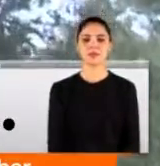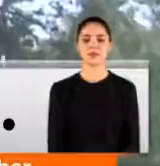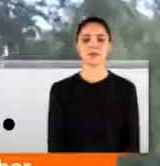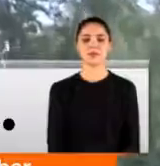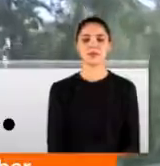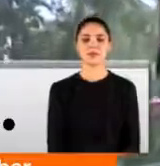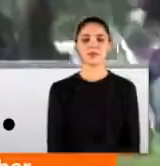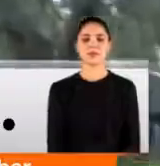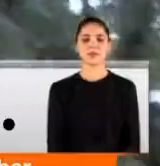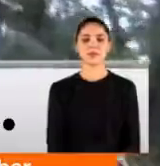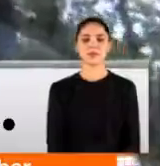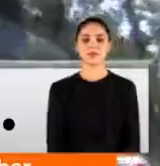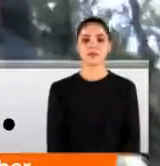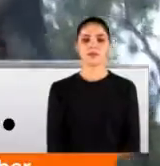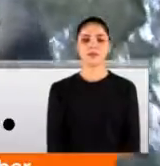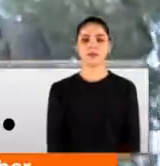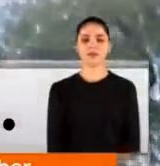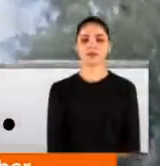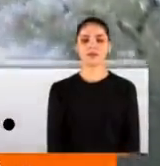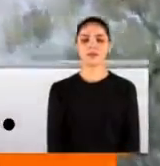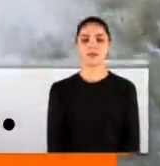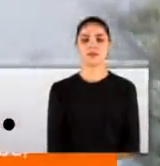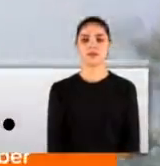Hiç yardım etmiyorsun. Evet. Hanım Ağa tek başına yapıyor.